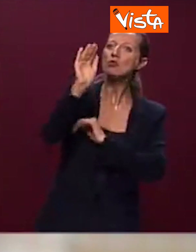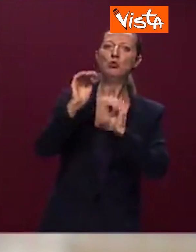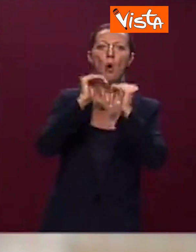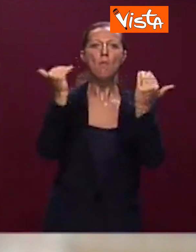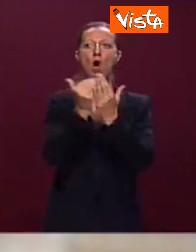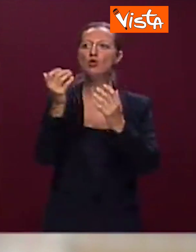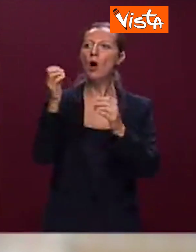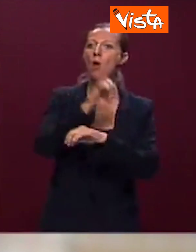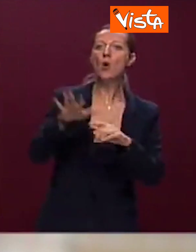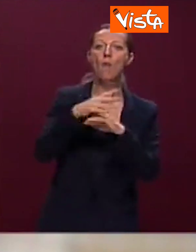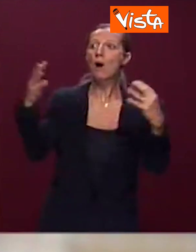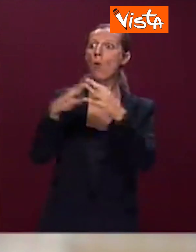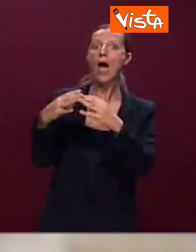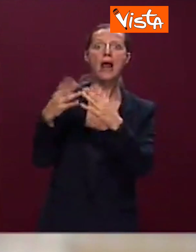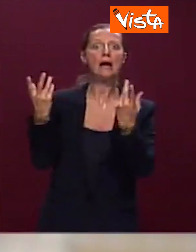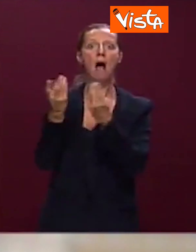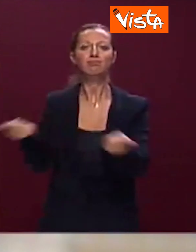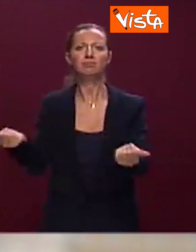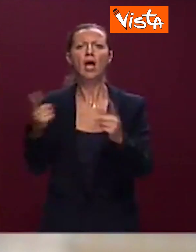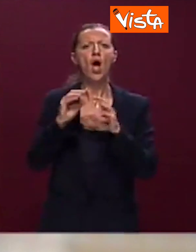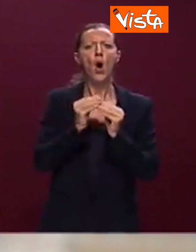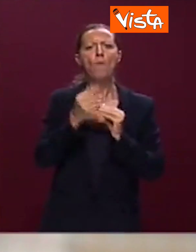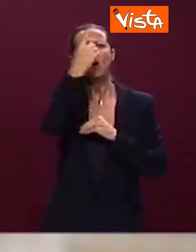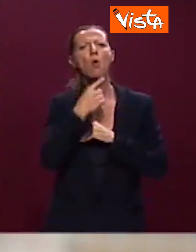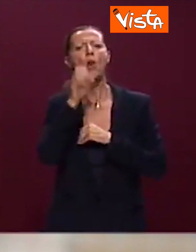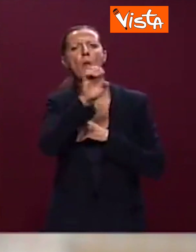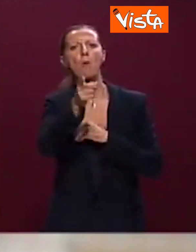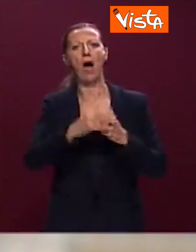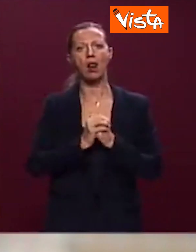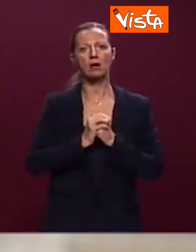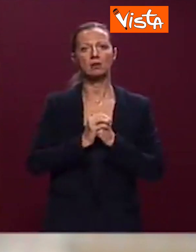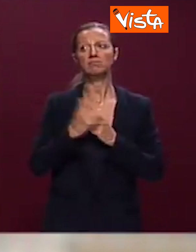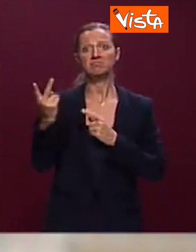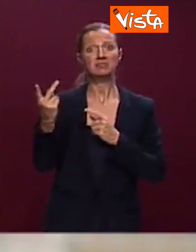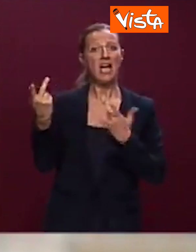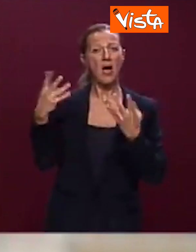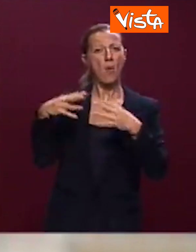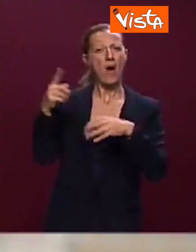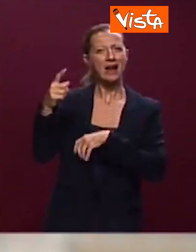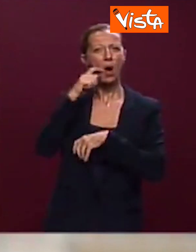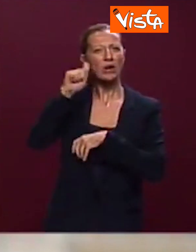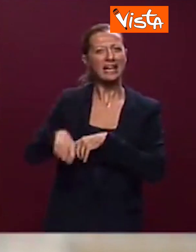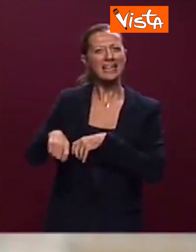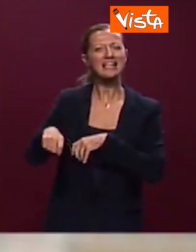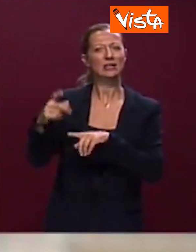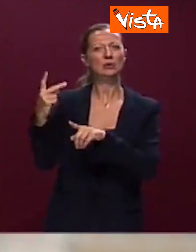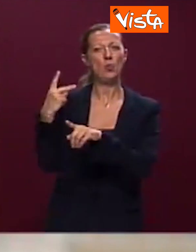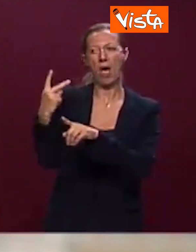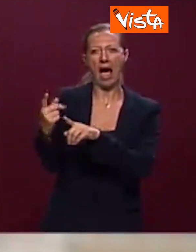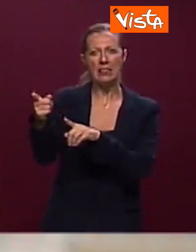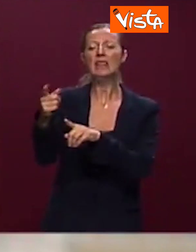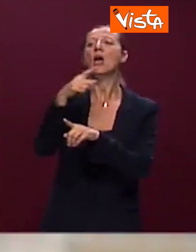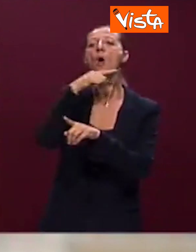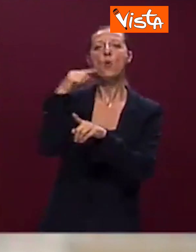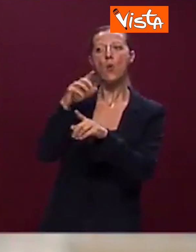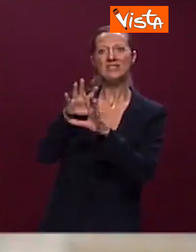scena della guerra? Dopo tre anni di guerra in Ucraina, dopo la criminale invasione russa dell'Ucraina, l